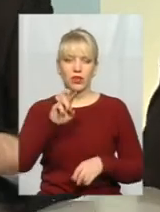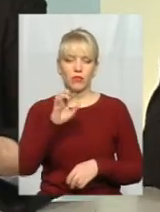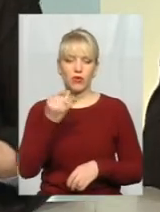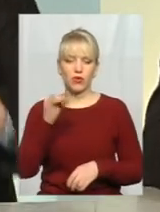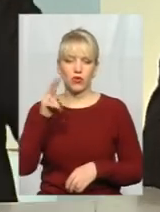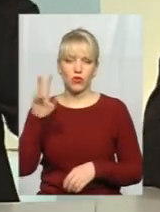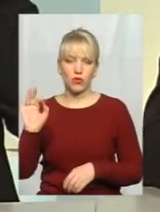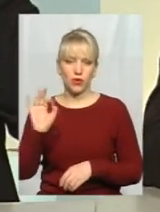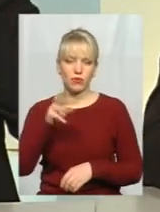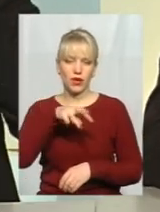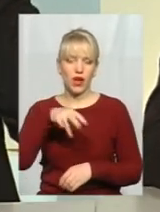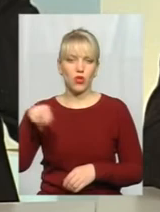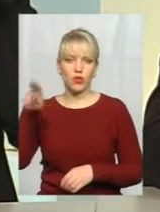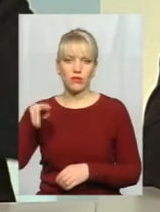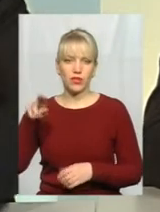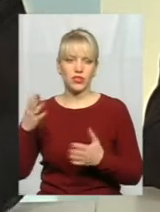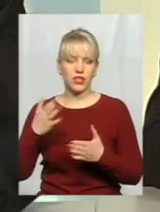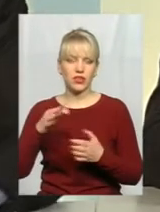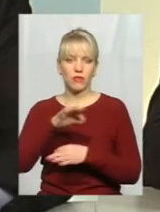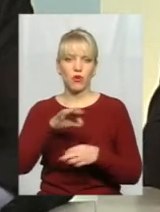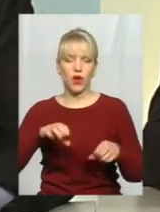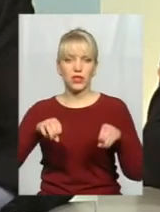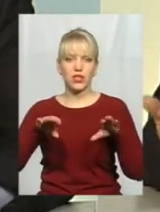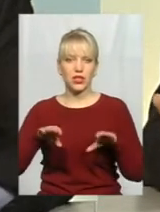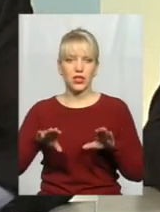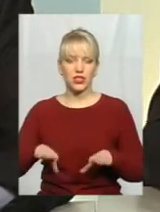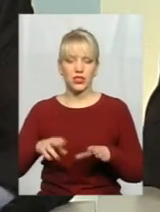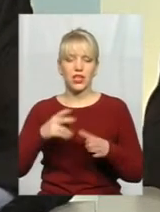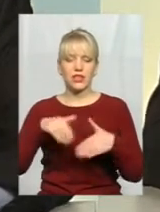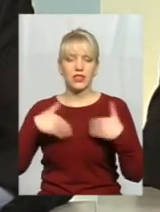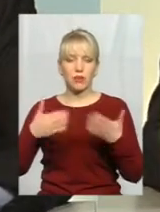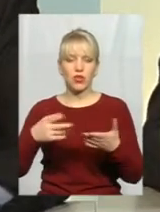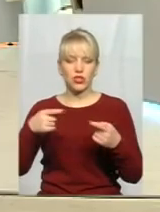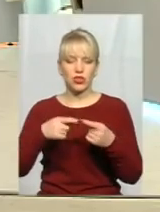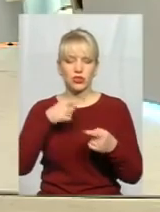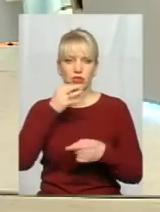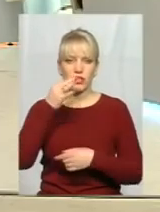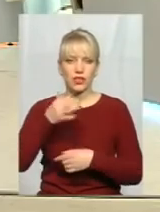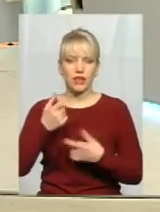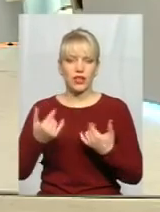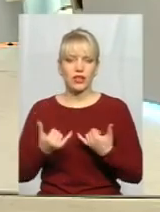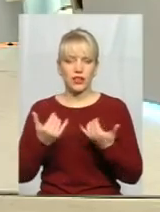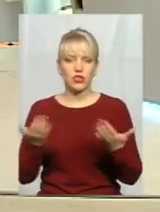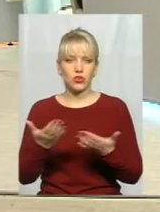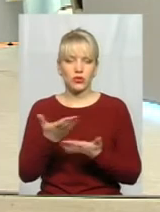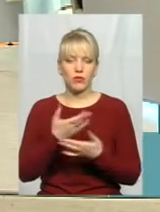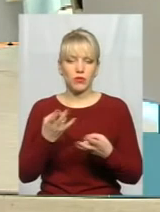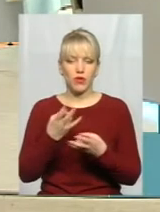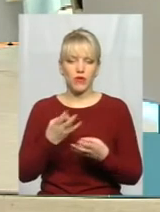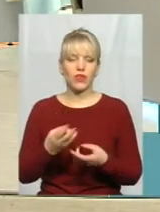Михайла Дмитровича, який в проєкті рішення запропонував, чітко сказав, для чого ми маємо вішати на